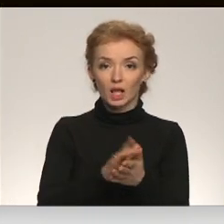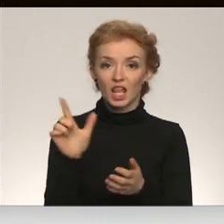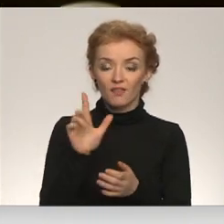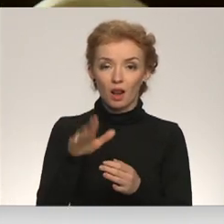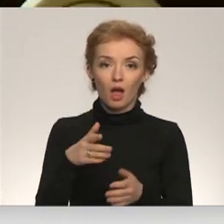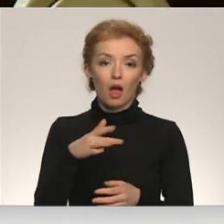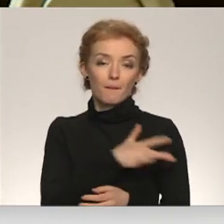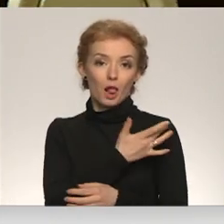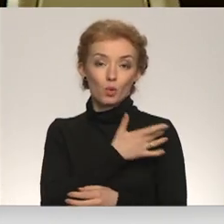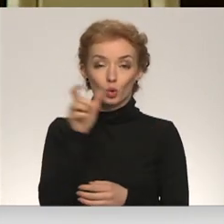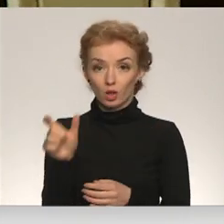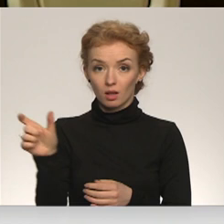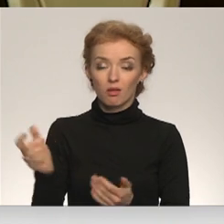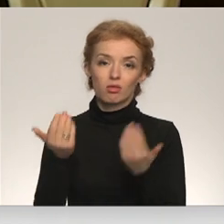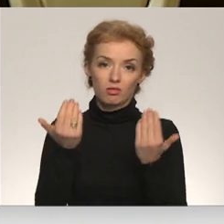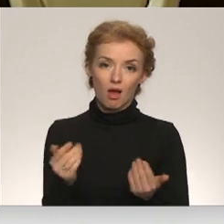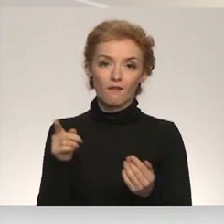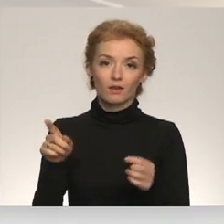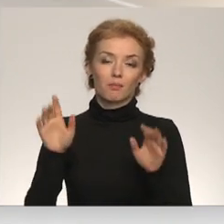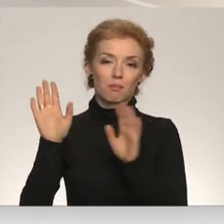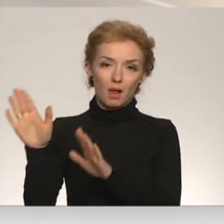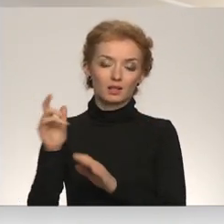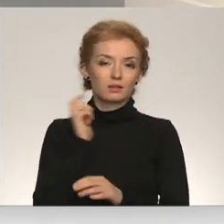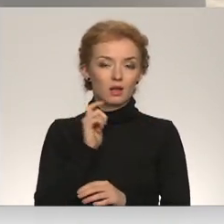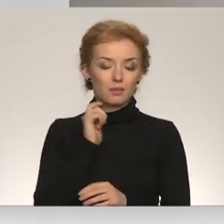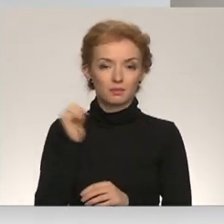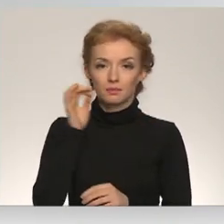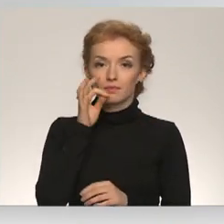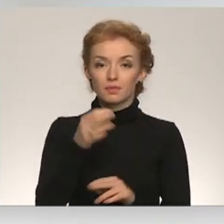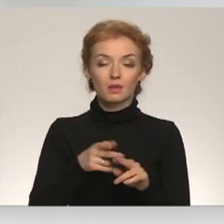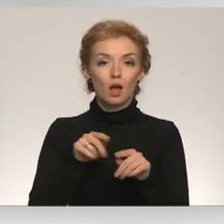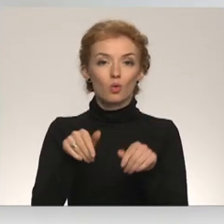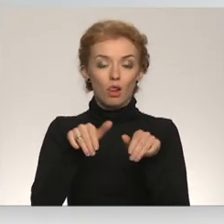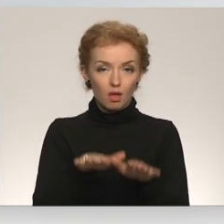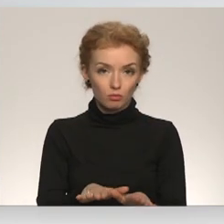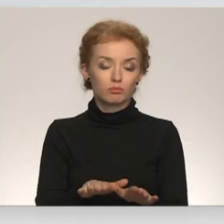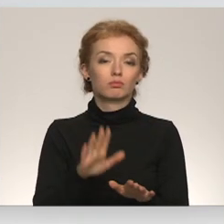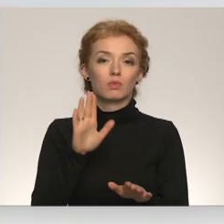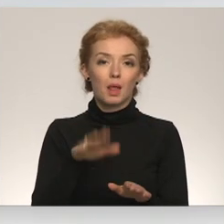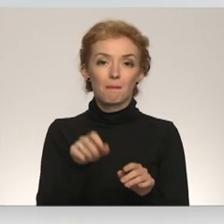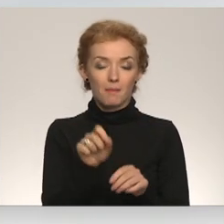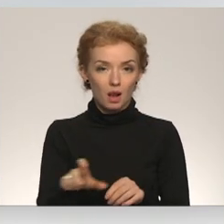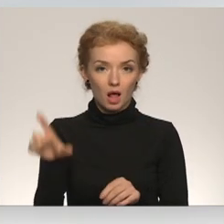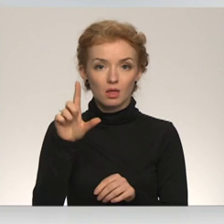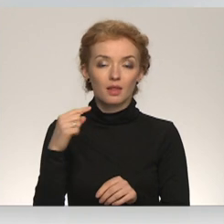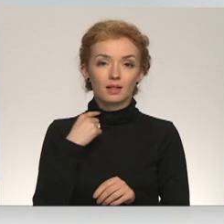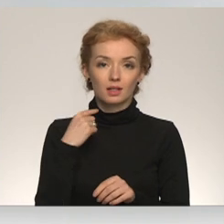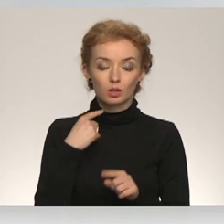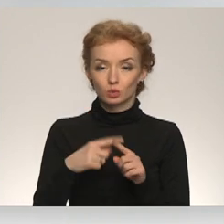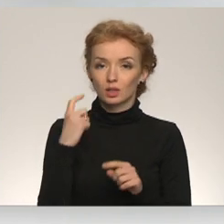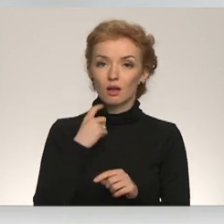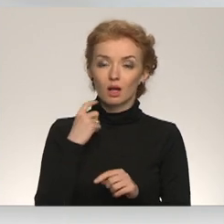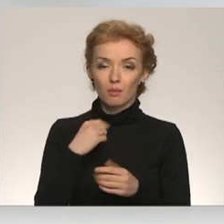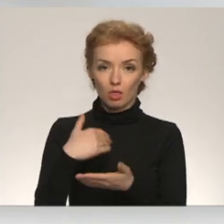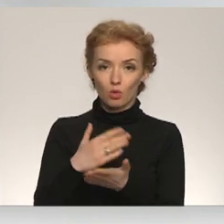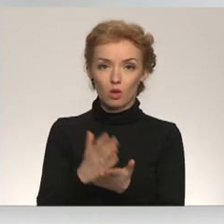klientus. Tagad šie darbinieki paliks Jākapalī. Šāds lēmums tika pieņemts, lai palielinātu Rīgas un Jākapils